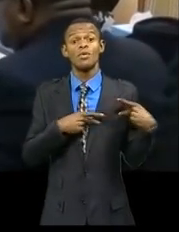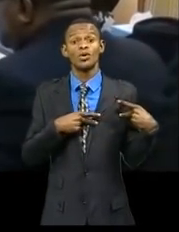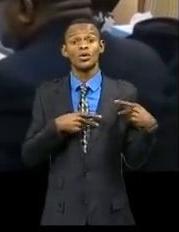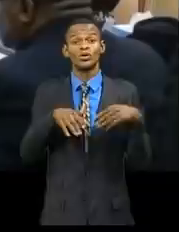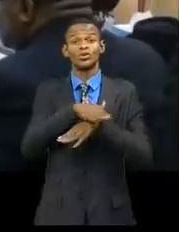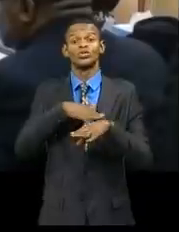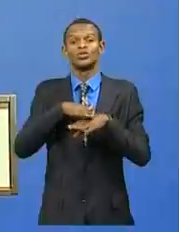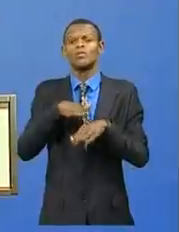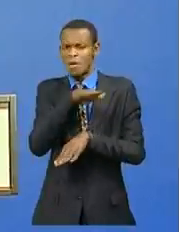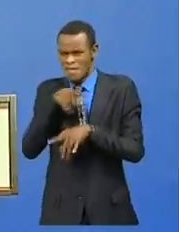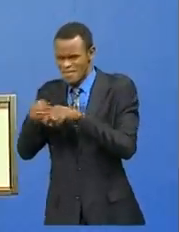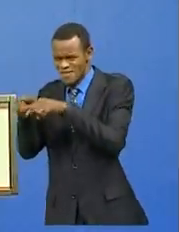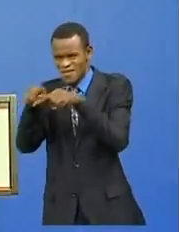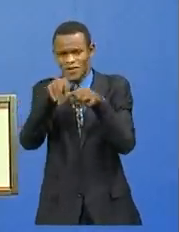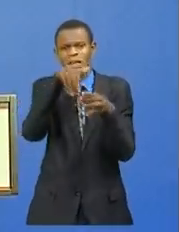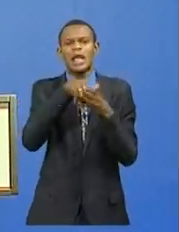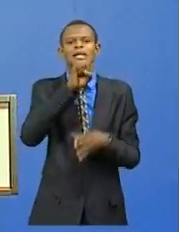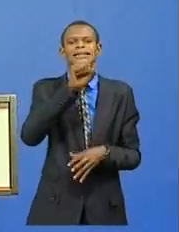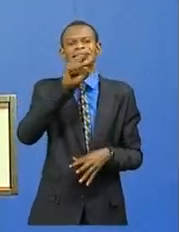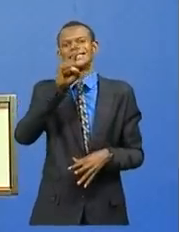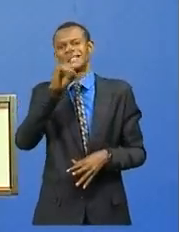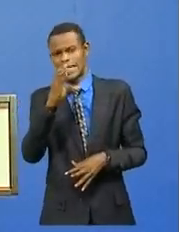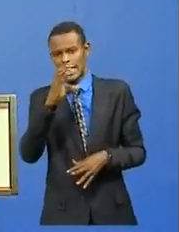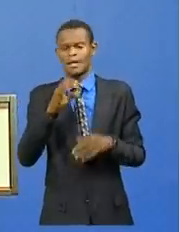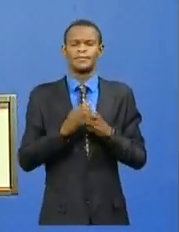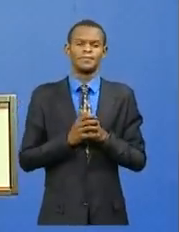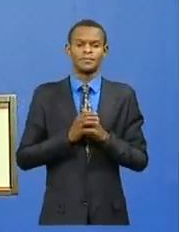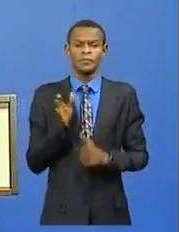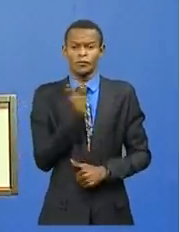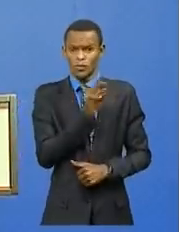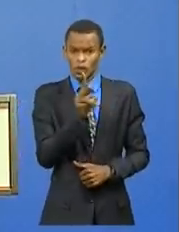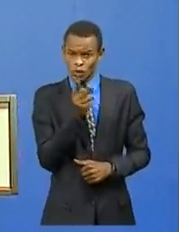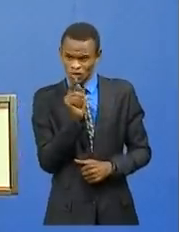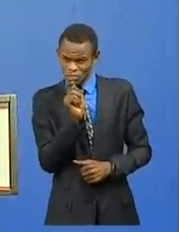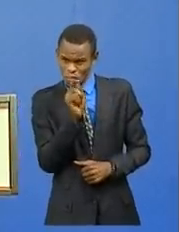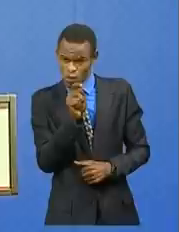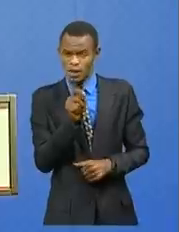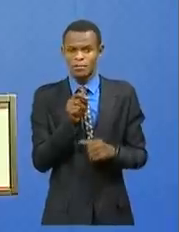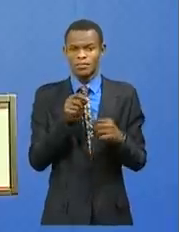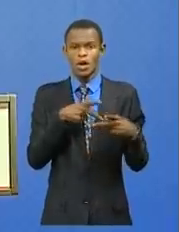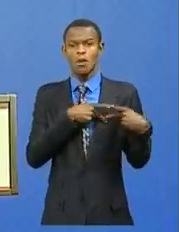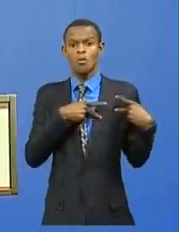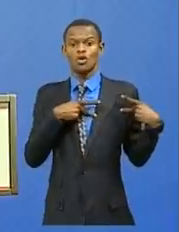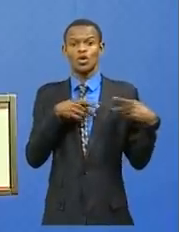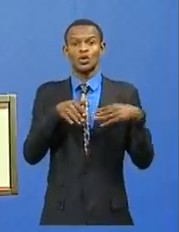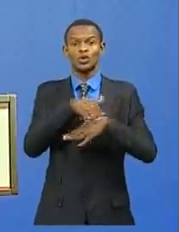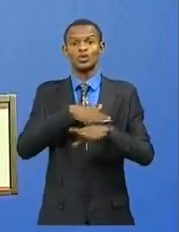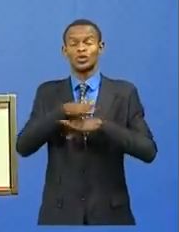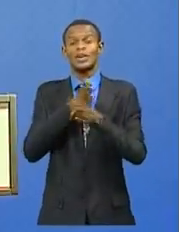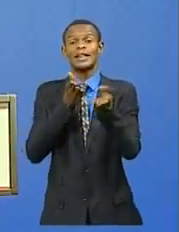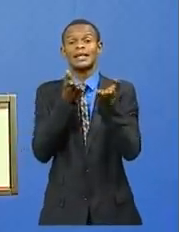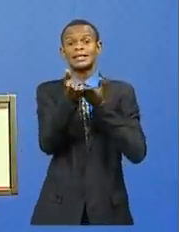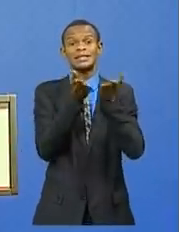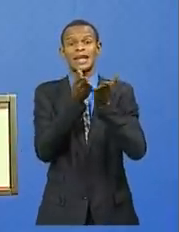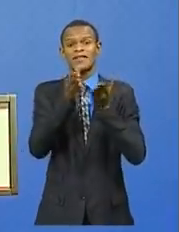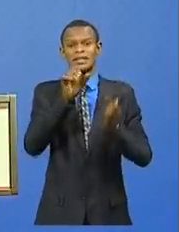de la SADEC. Deuxième point, protocole sur le commerce de services de la SADEC. Le ministre